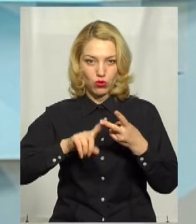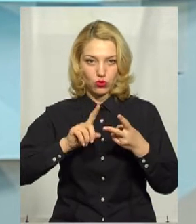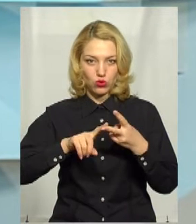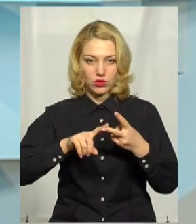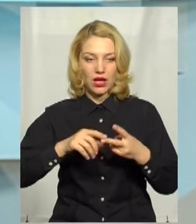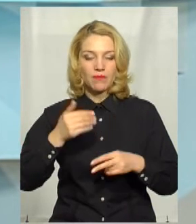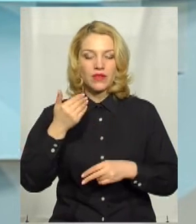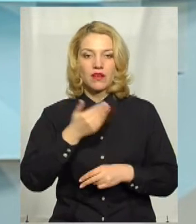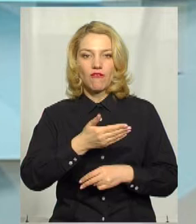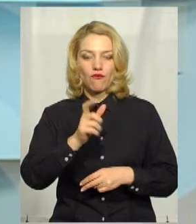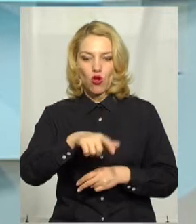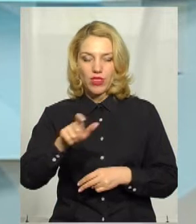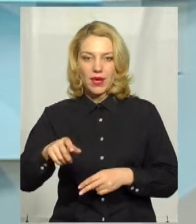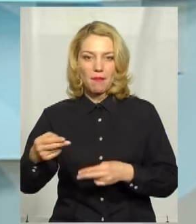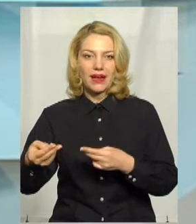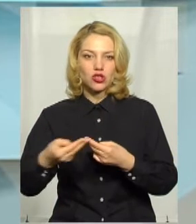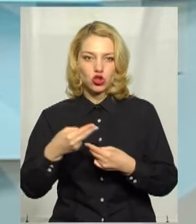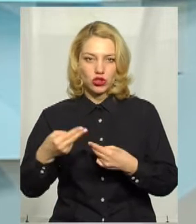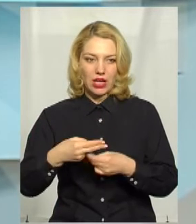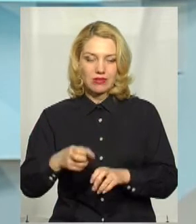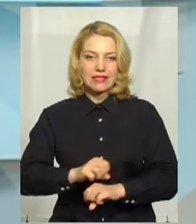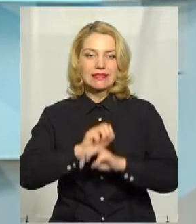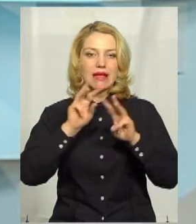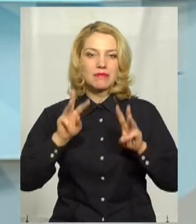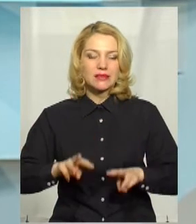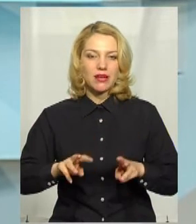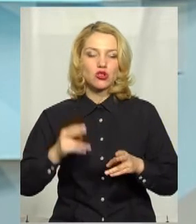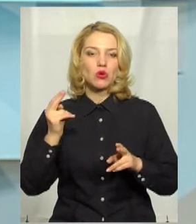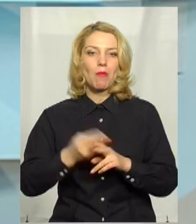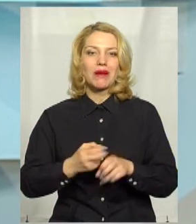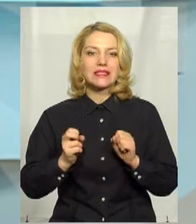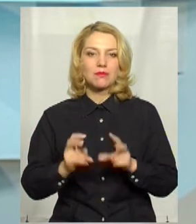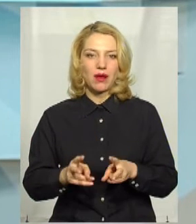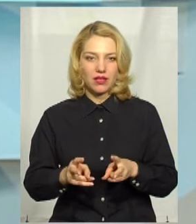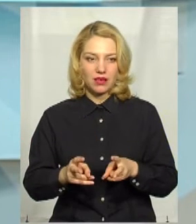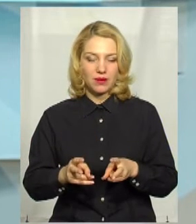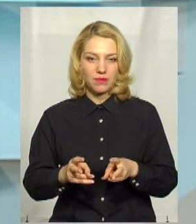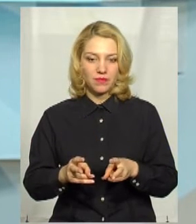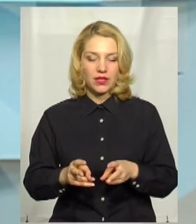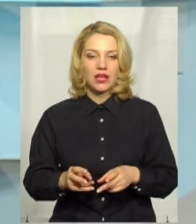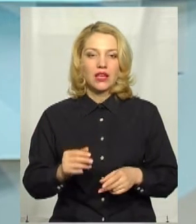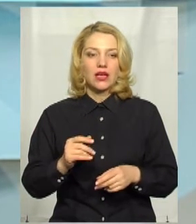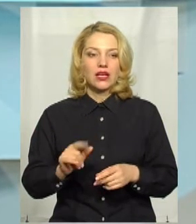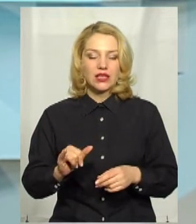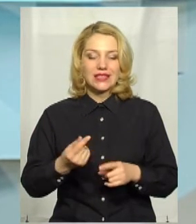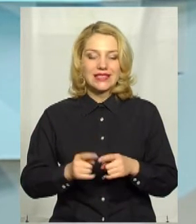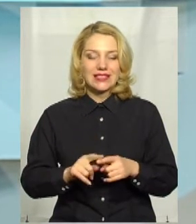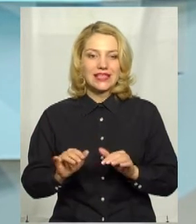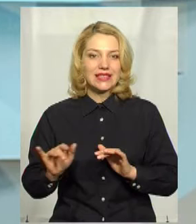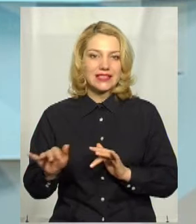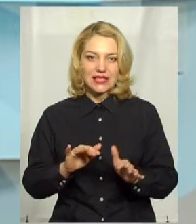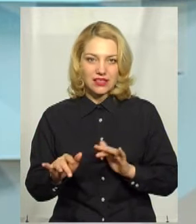перешкажають саме забезпеченню безпеки мешканців міста. Дані дії, вони